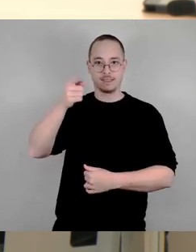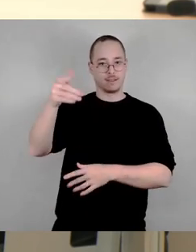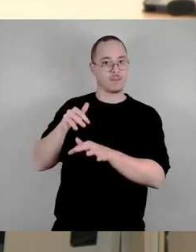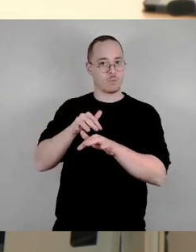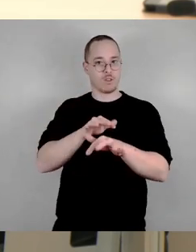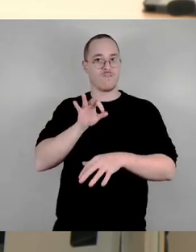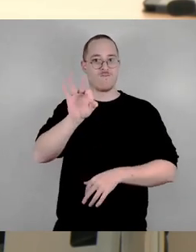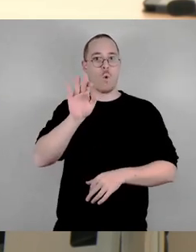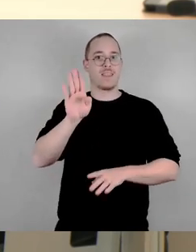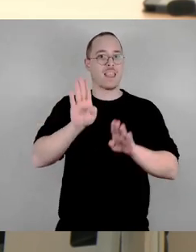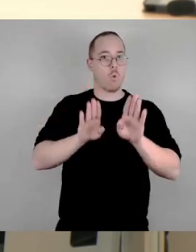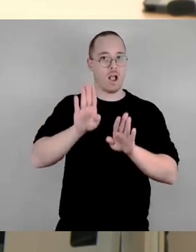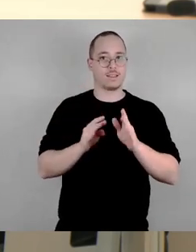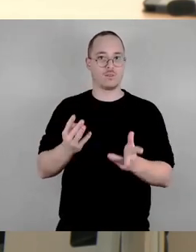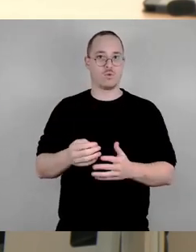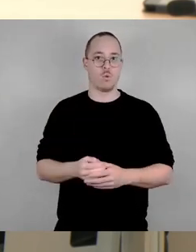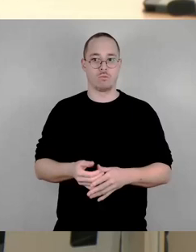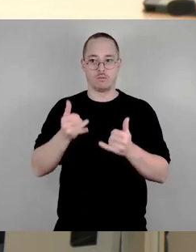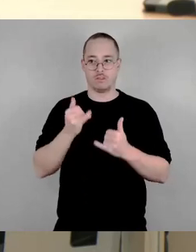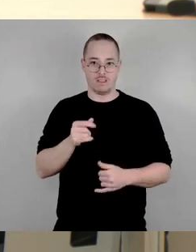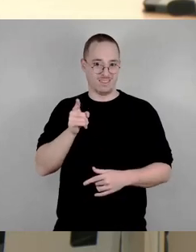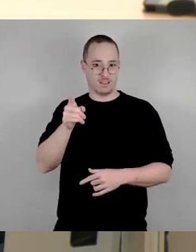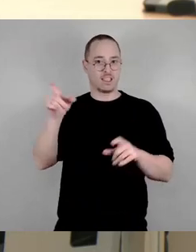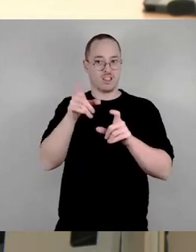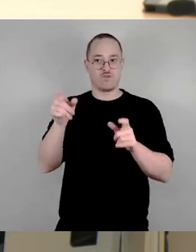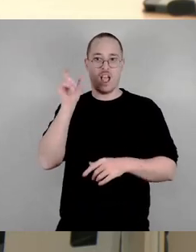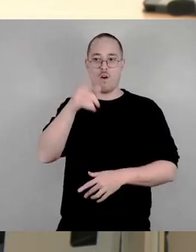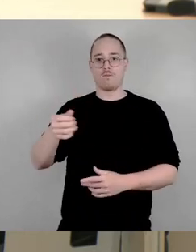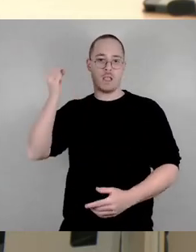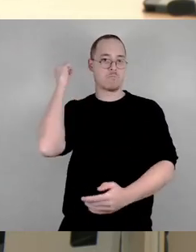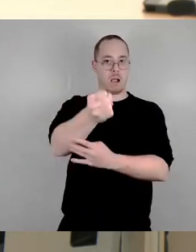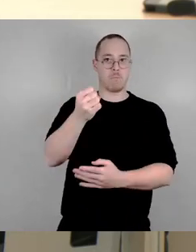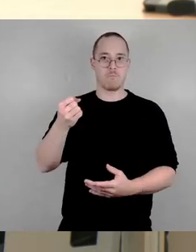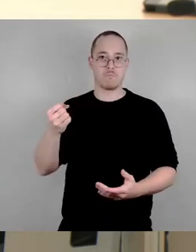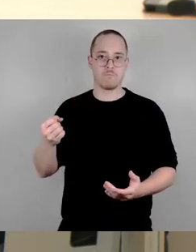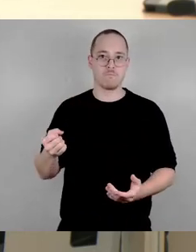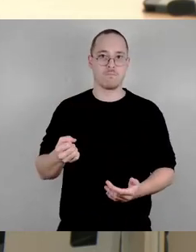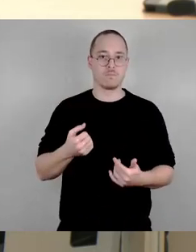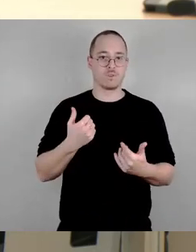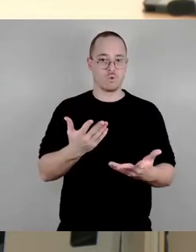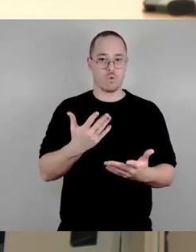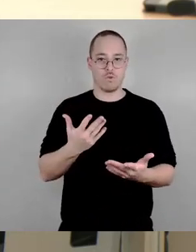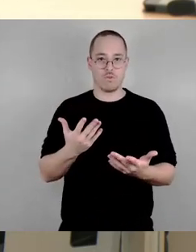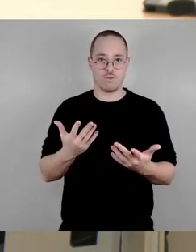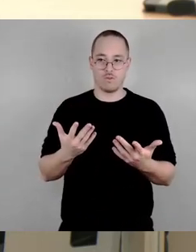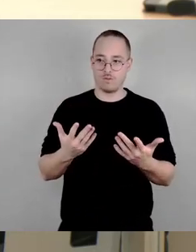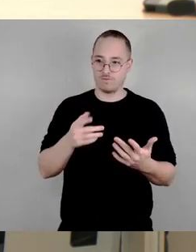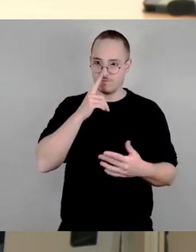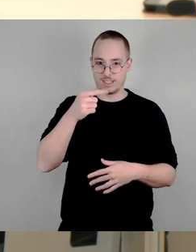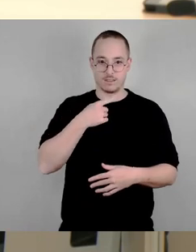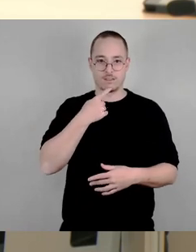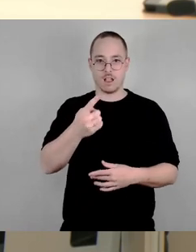Gesicht. Man kann sich nicht von der AfD distanzieren, dass Sie das nicht mehr tun, haben wir gesehen, und gleichzeitig Ihre Erzählungen unterstützen.